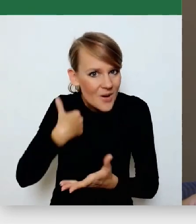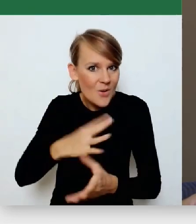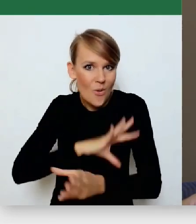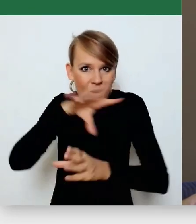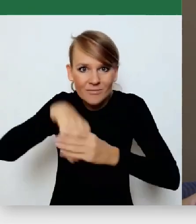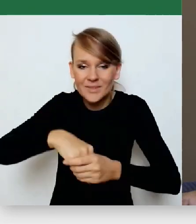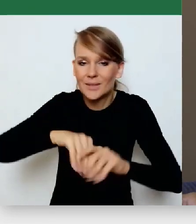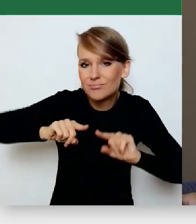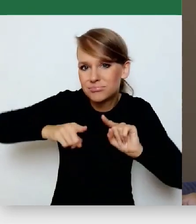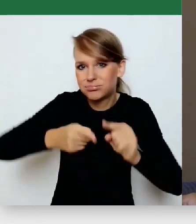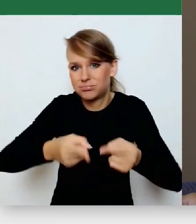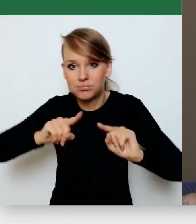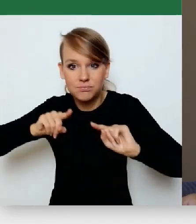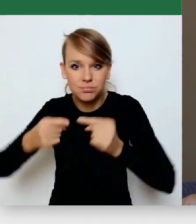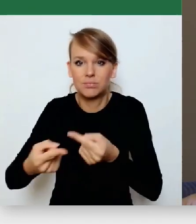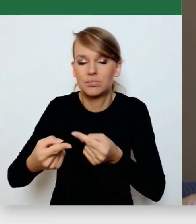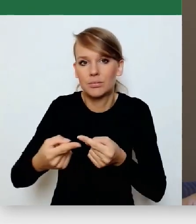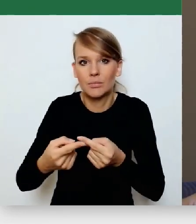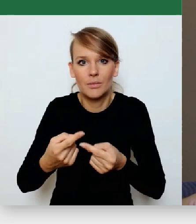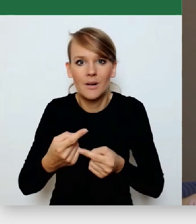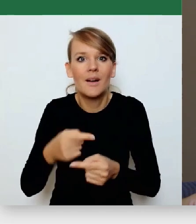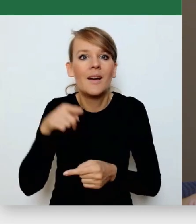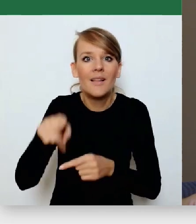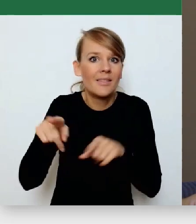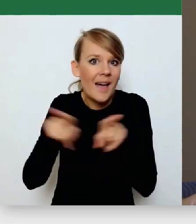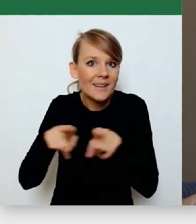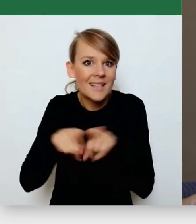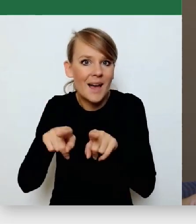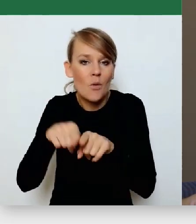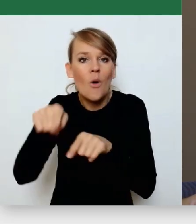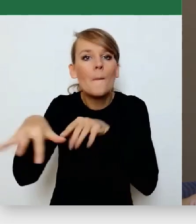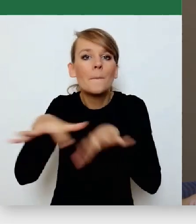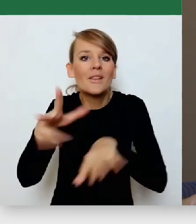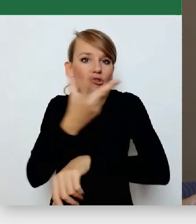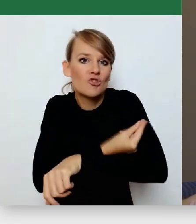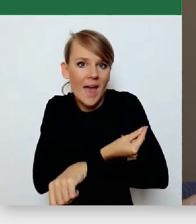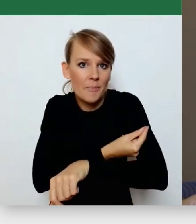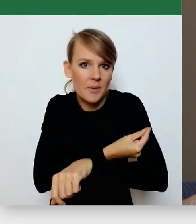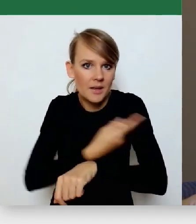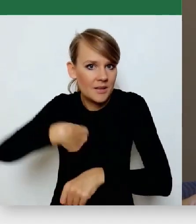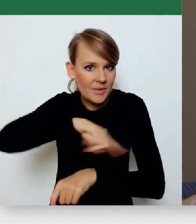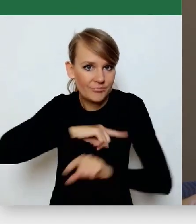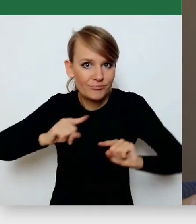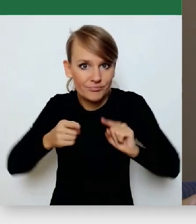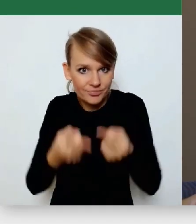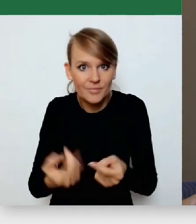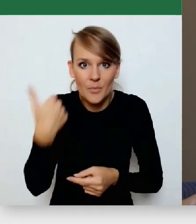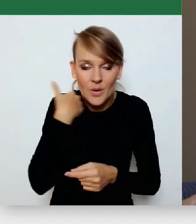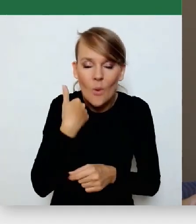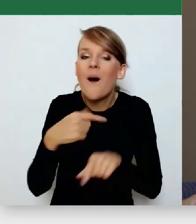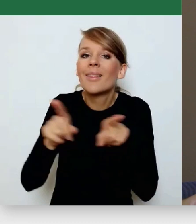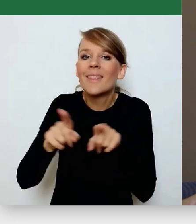organizację punktów szczepień, myśmy te punkty organizowali, ale tu nieoceniona pomoc